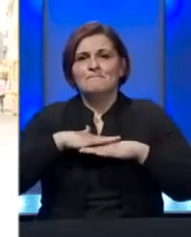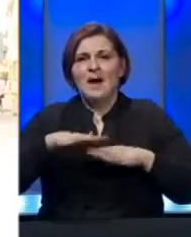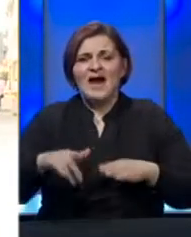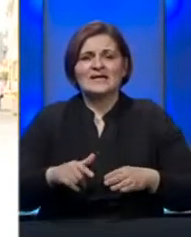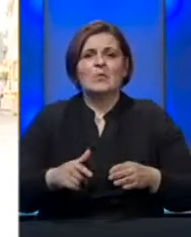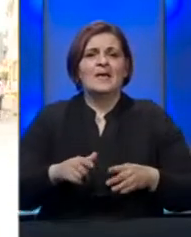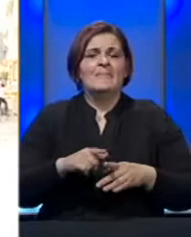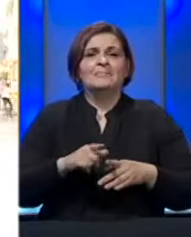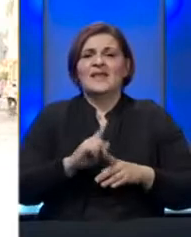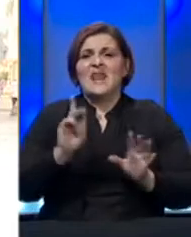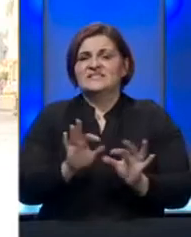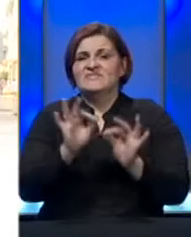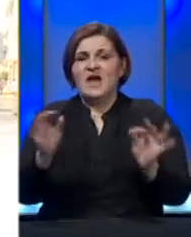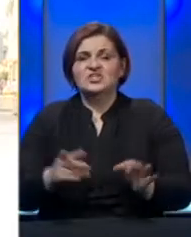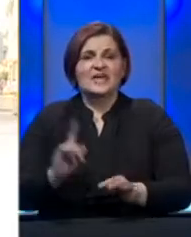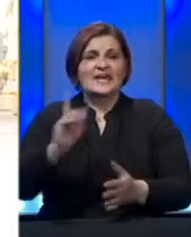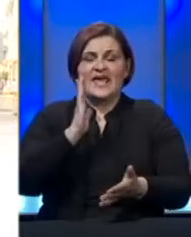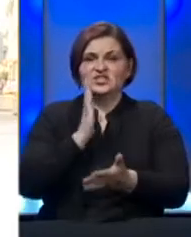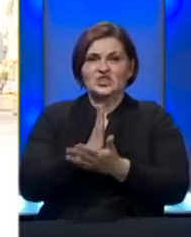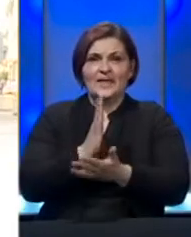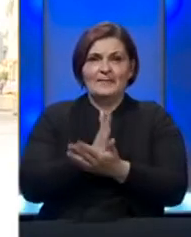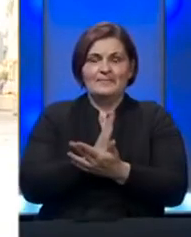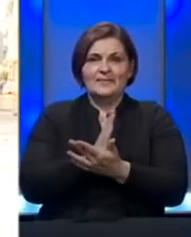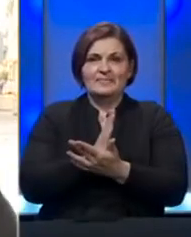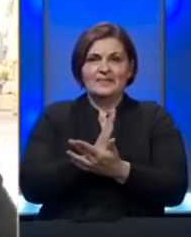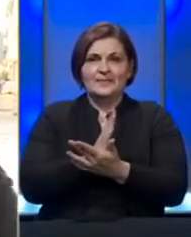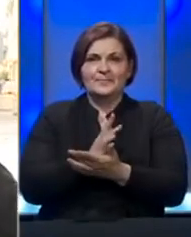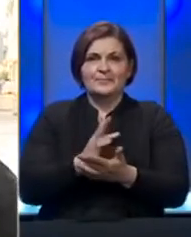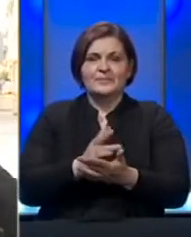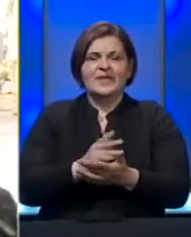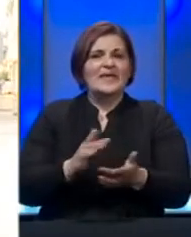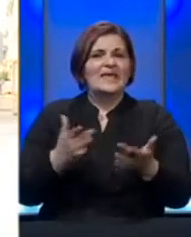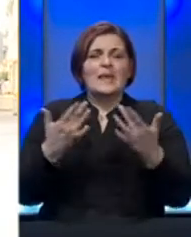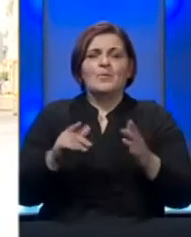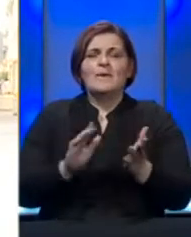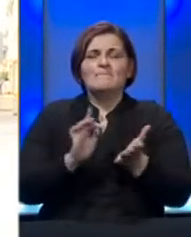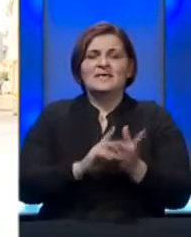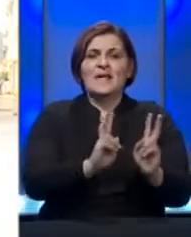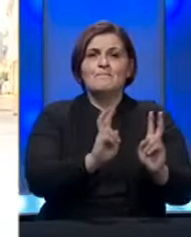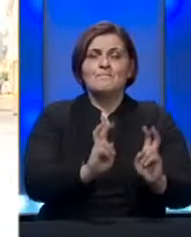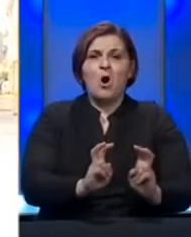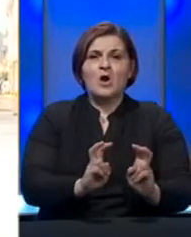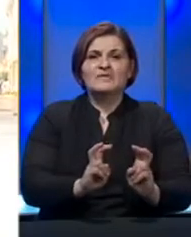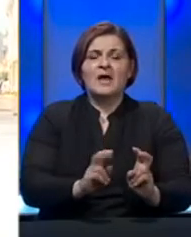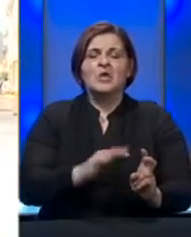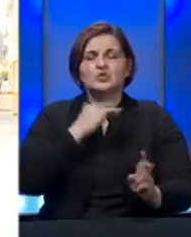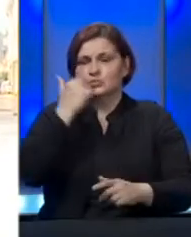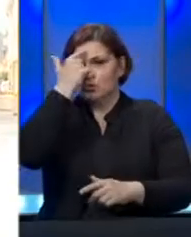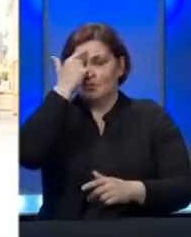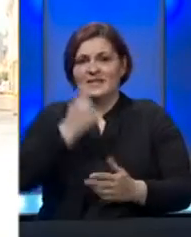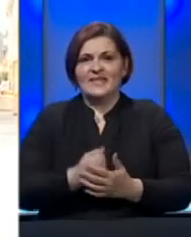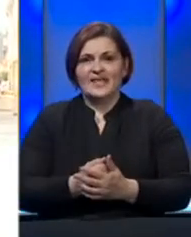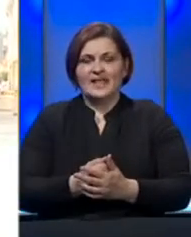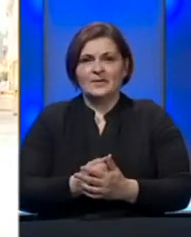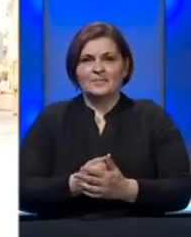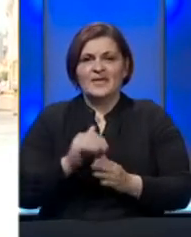barem ne zvanično. Također, neće biti ni napuštanje mjesta prebivališta u danima vikenda, dakle